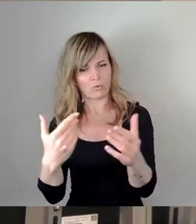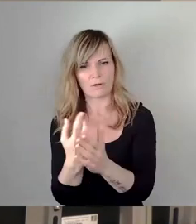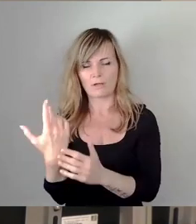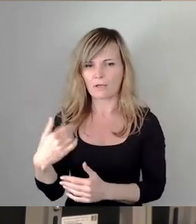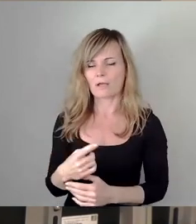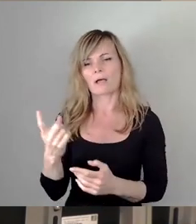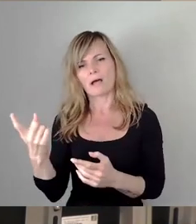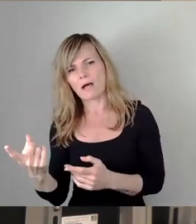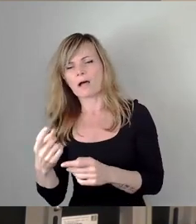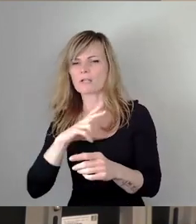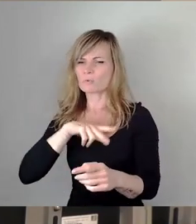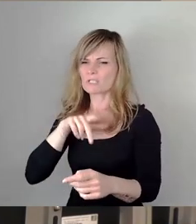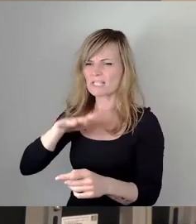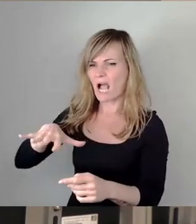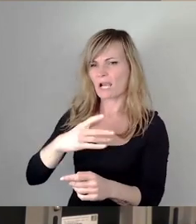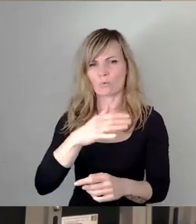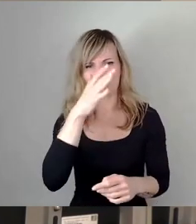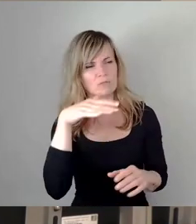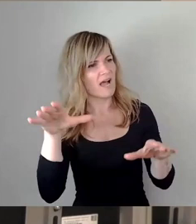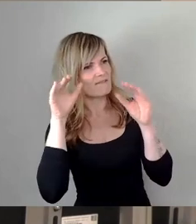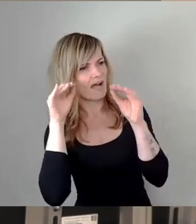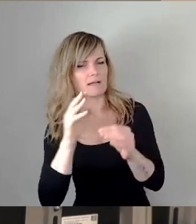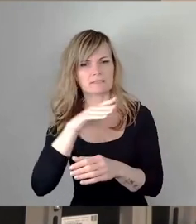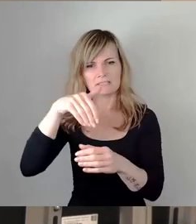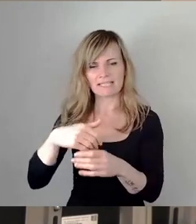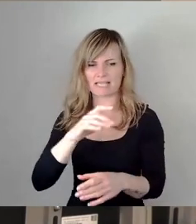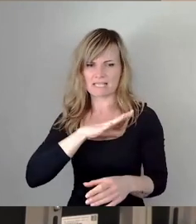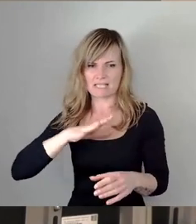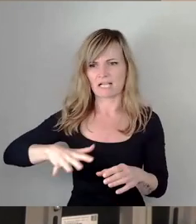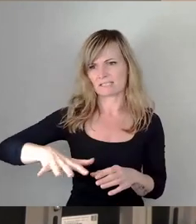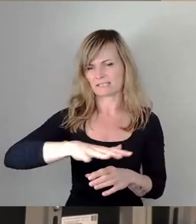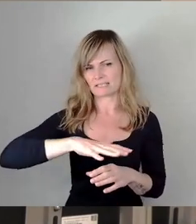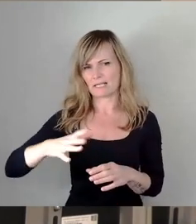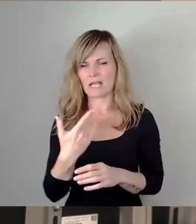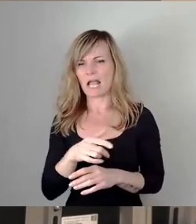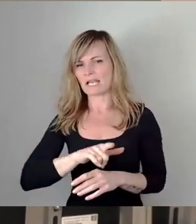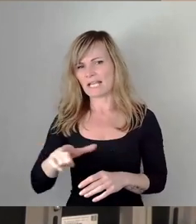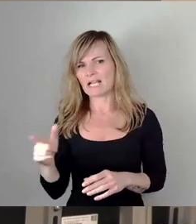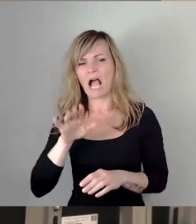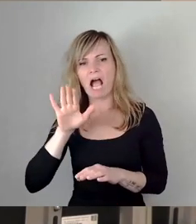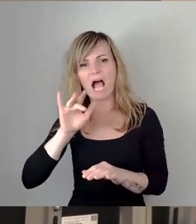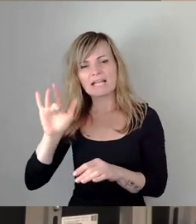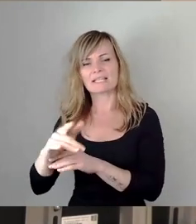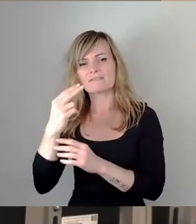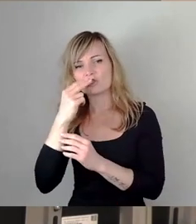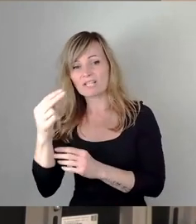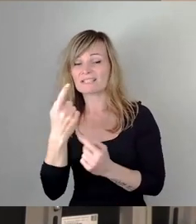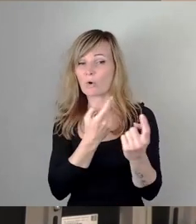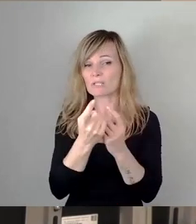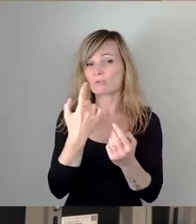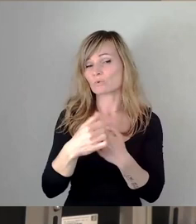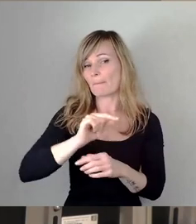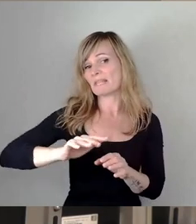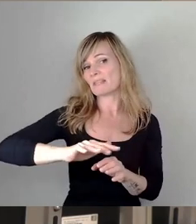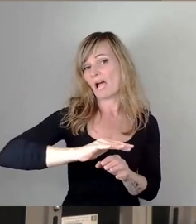erfahren haben, womit man in weiten Teilen Sachsens als linker Antifaschist-Ausländer oder andere Minderheit mit Straßenkontakt